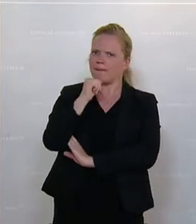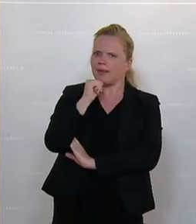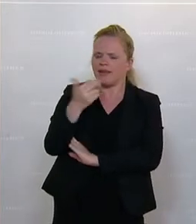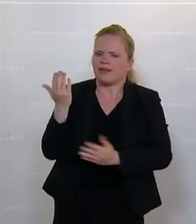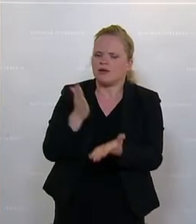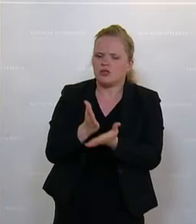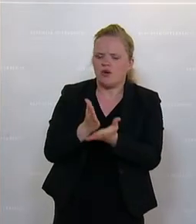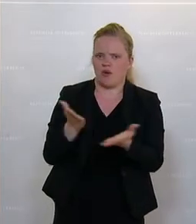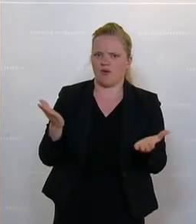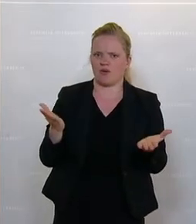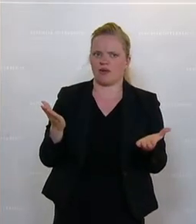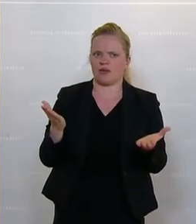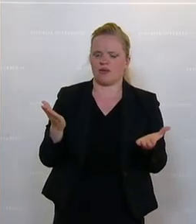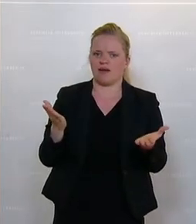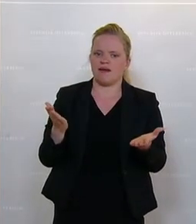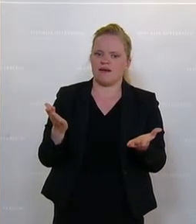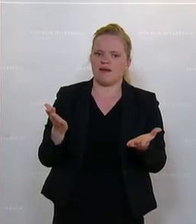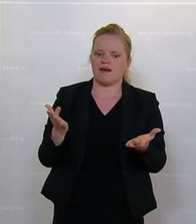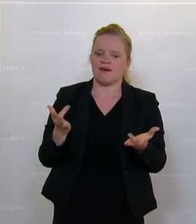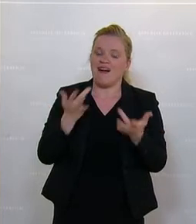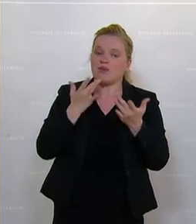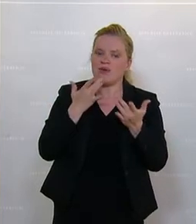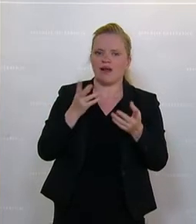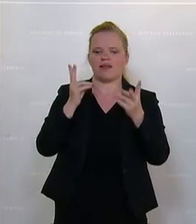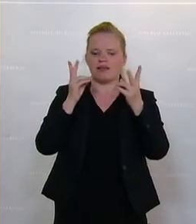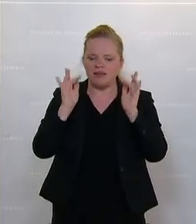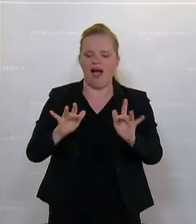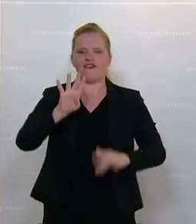dann können wir uns gratulieren, dass wir 34 Prozent geschafft haben.